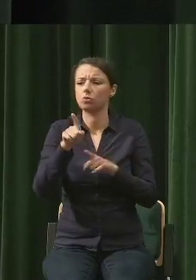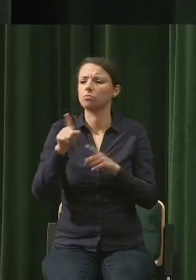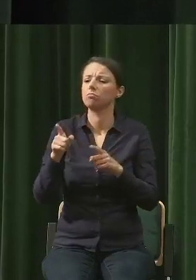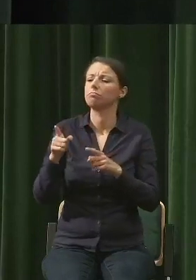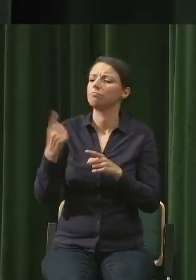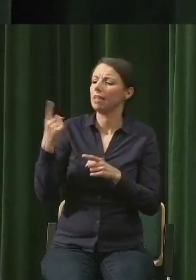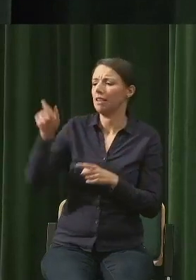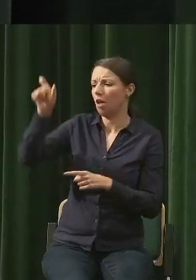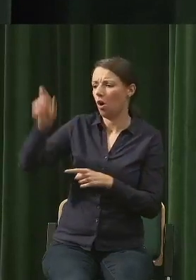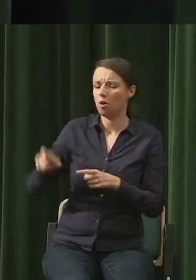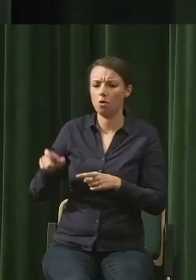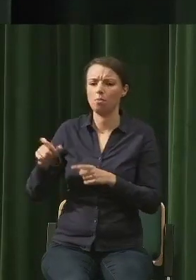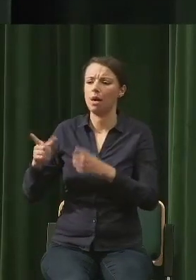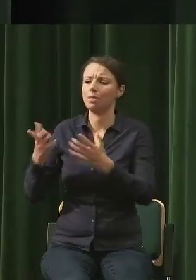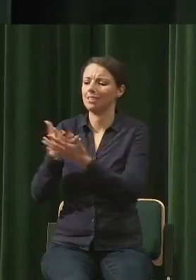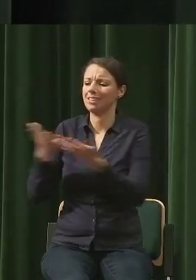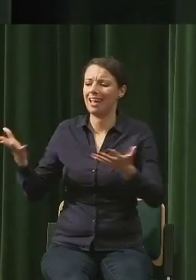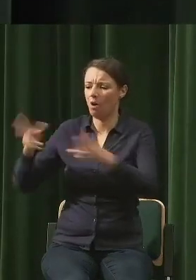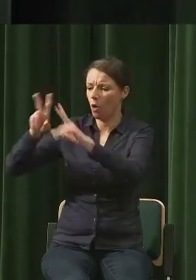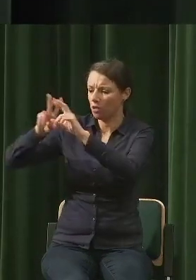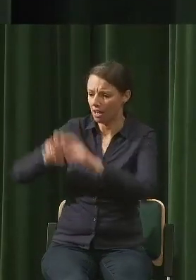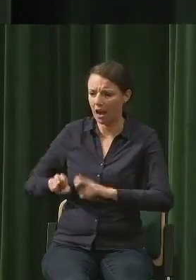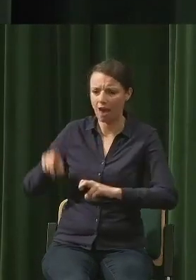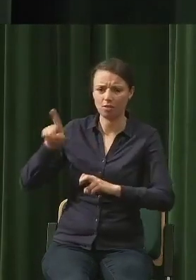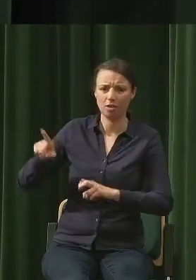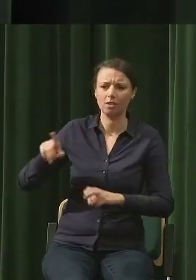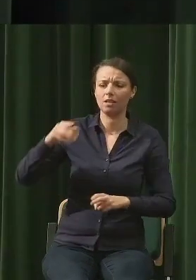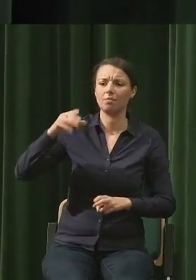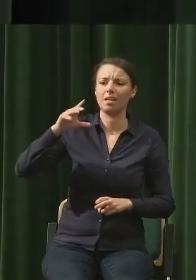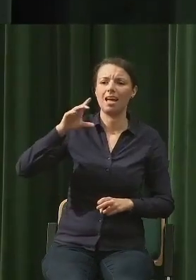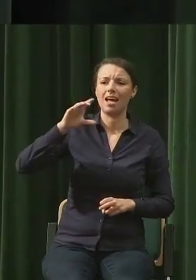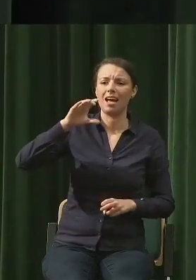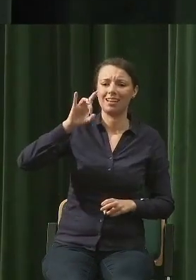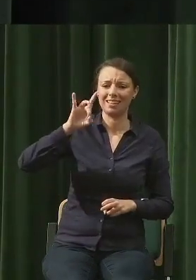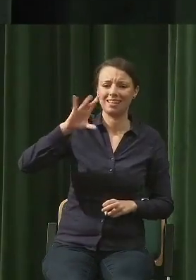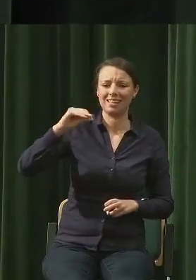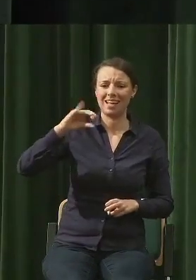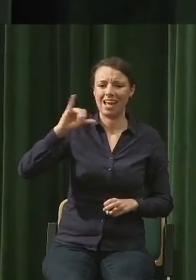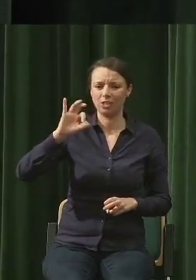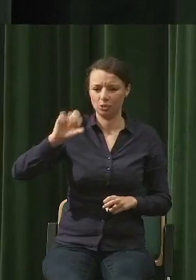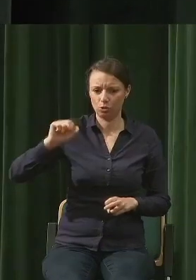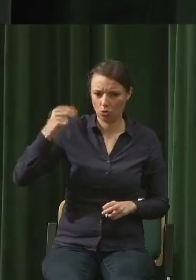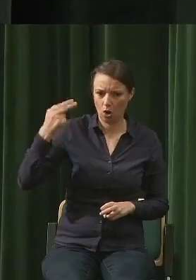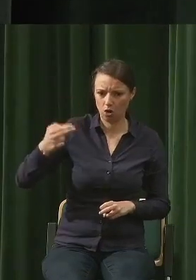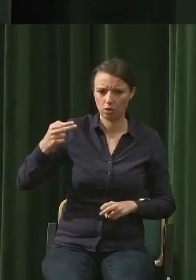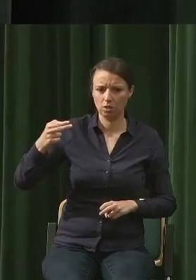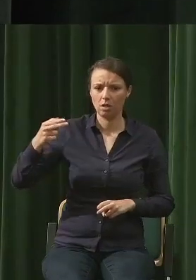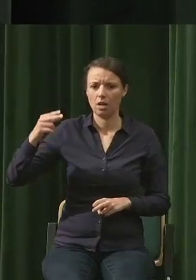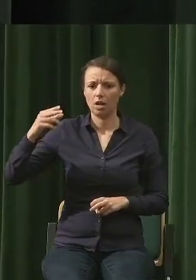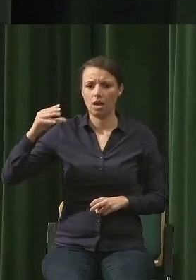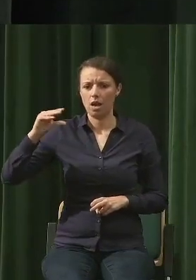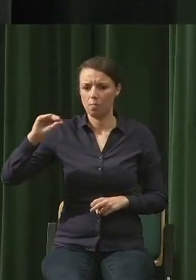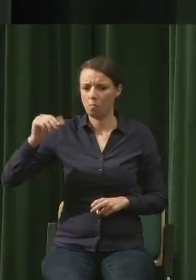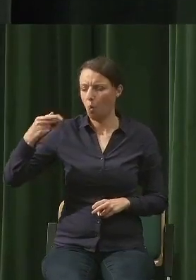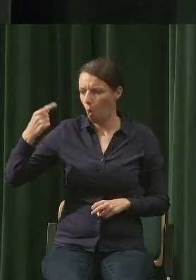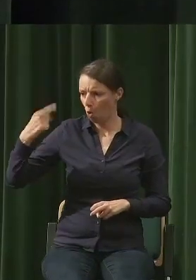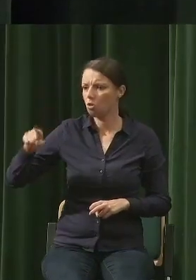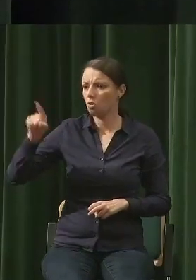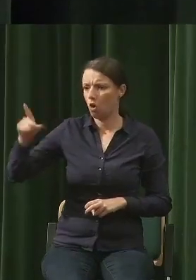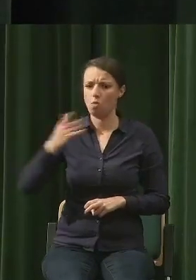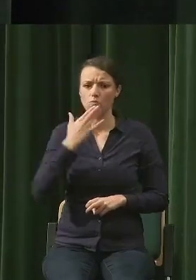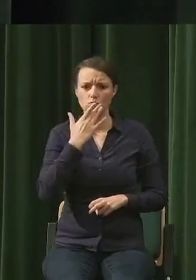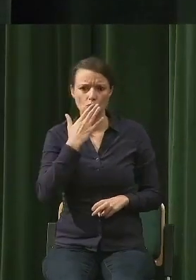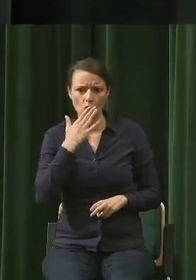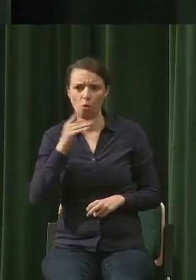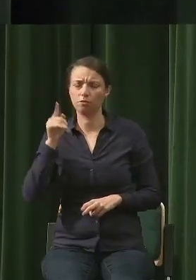zajmujący się tym pojęciem Jason Timur właśnie podkreśla, że antropocen wprowadza błąd, bo traktuje wszystkich ludzi jako równych i